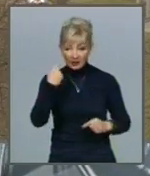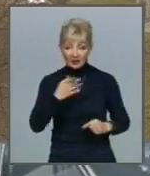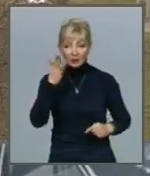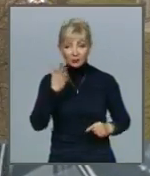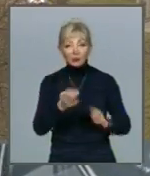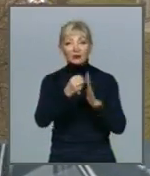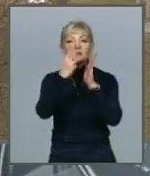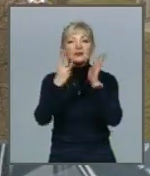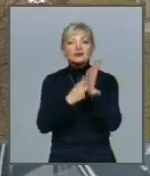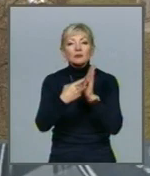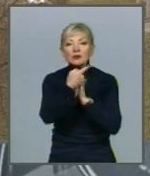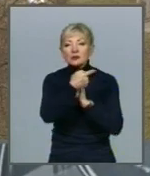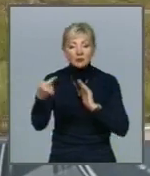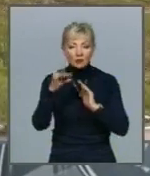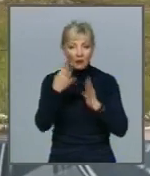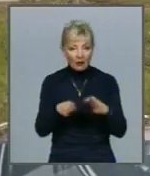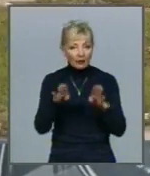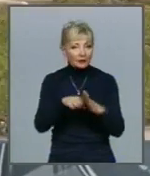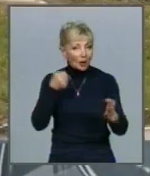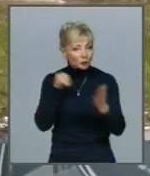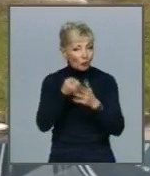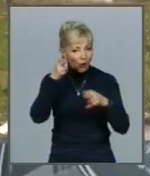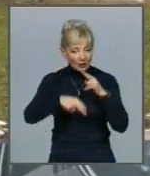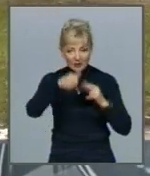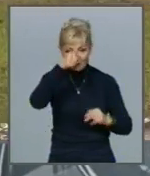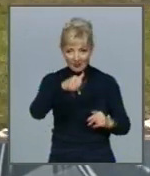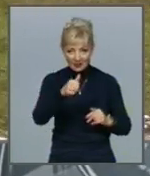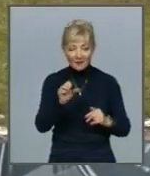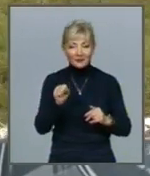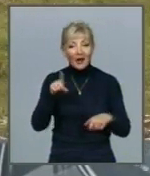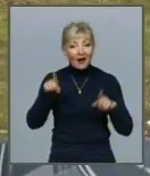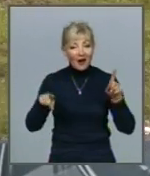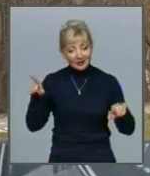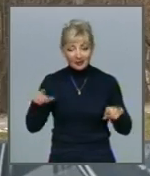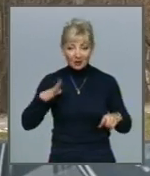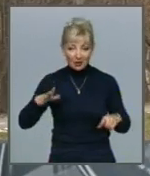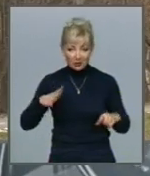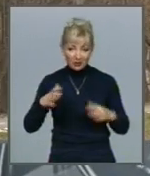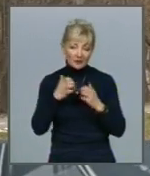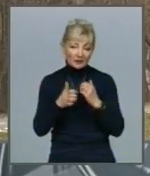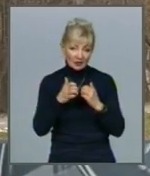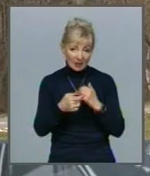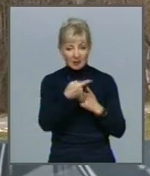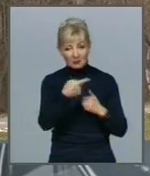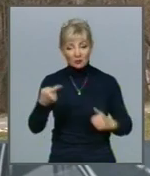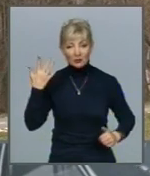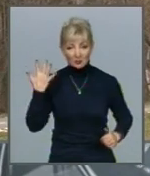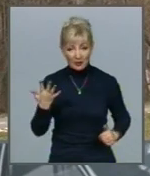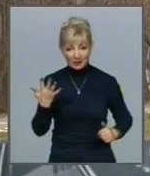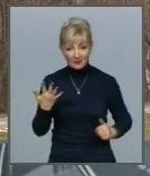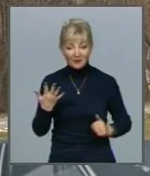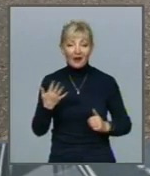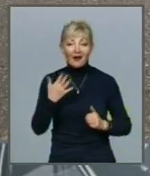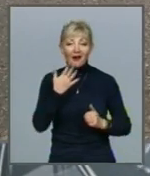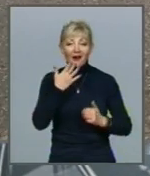18 нижче нуля І так майже до самого кінця місяця А деякі очікують в середньому мінус 5 Пращури ж,